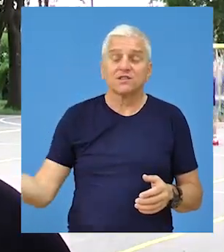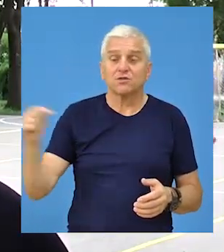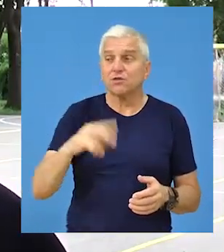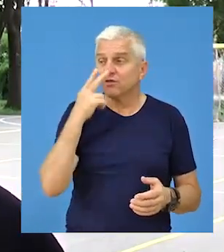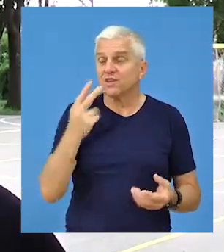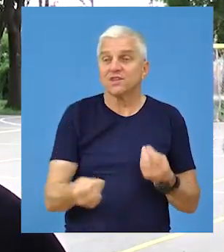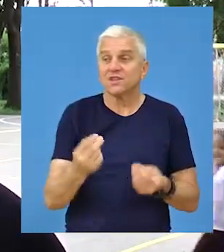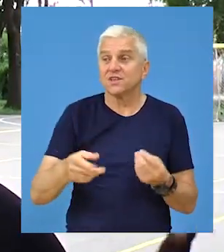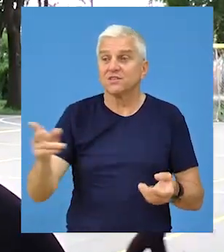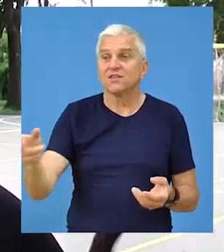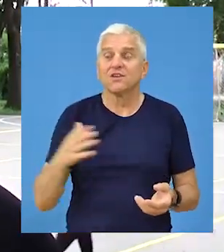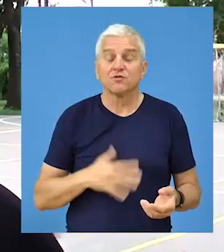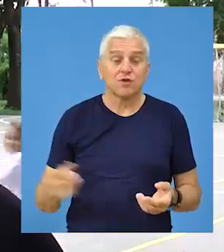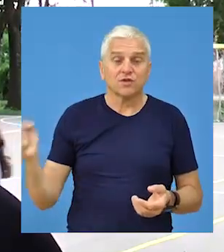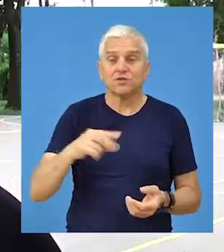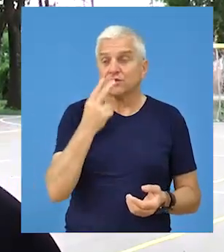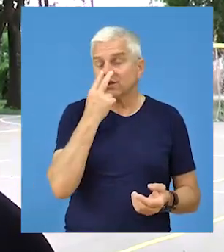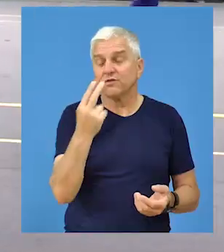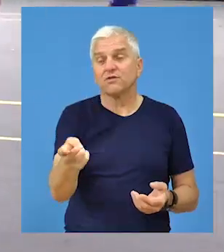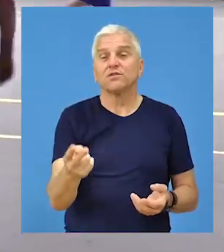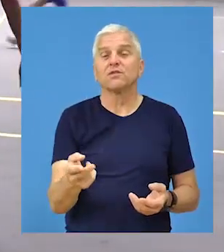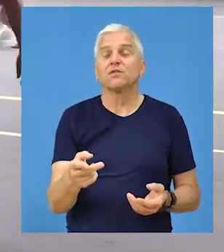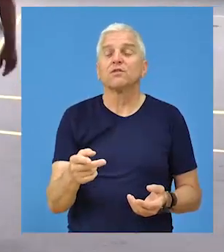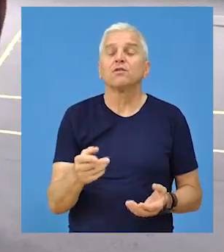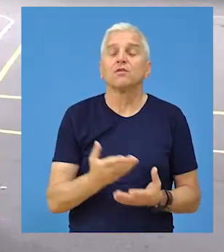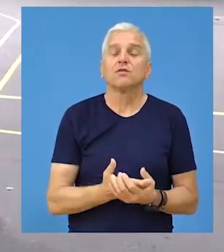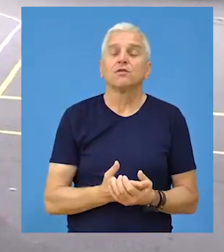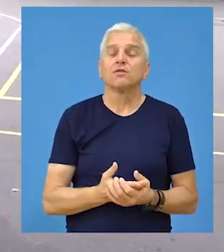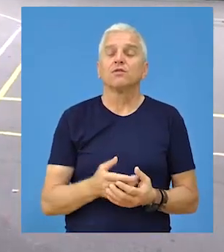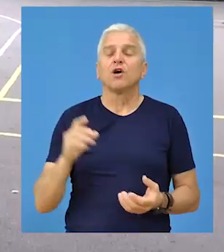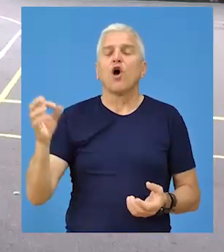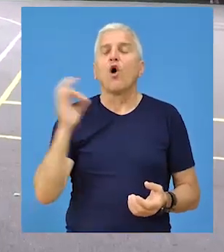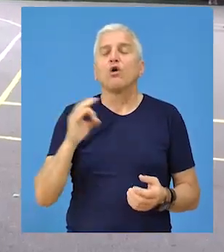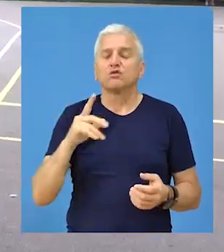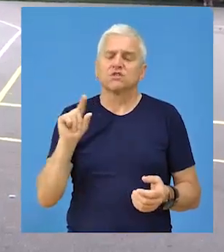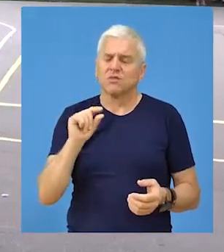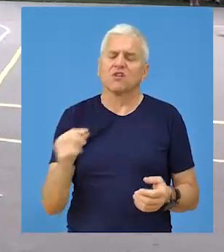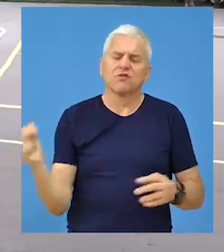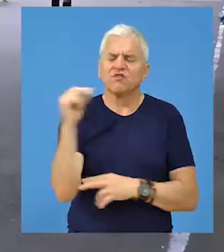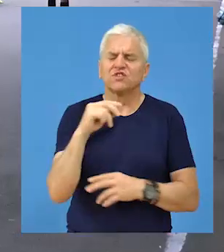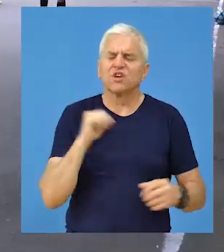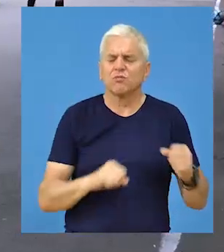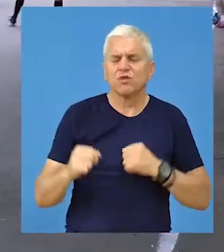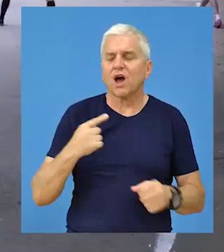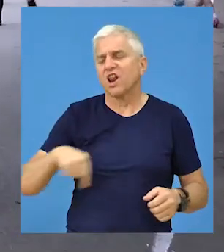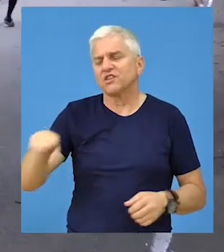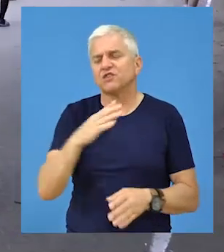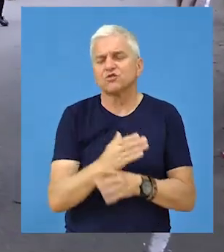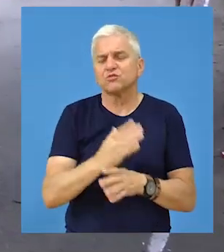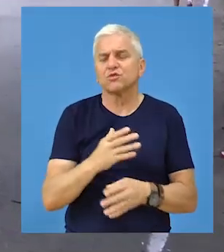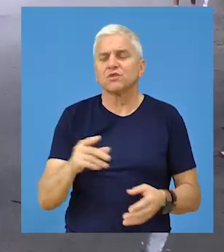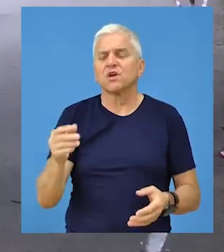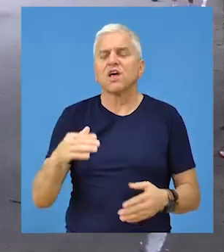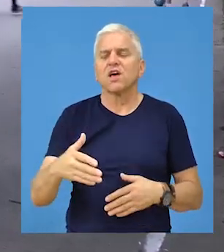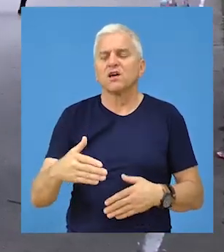koja se igraju u stalnom ovom igralištu dolaze će da gledaju. Kažem, tu se ovako ovo to dobro pomučio, ali eto, uz neku našu pomoć nas,